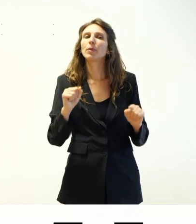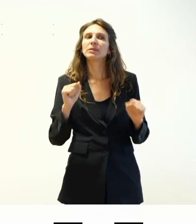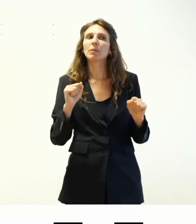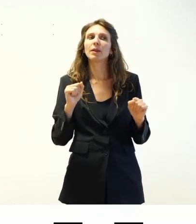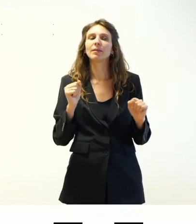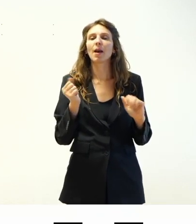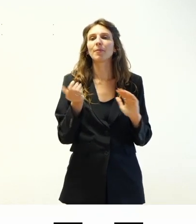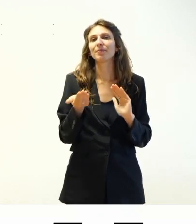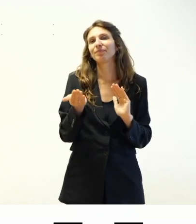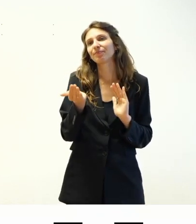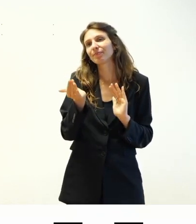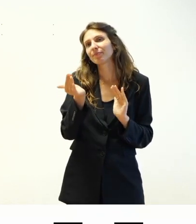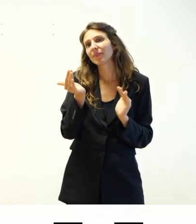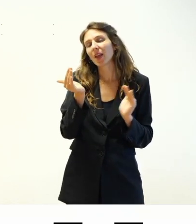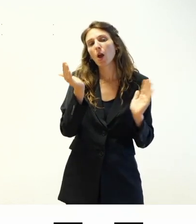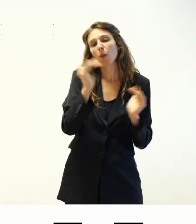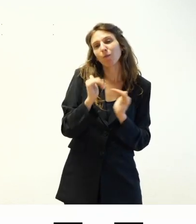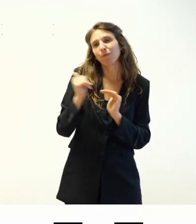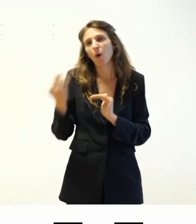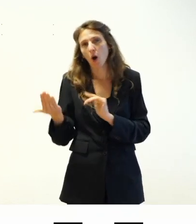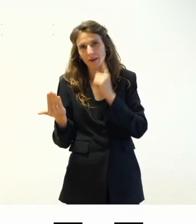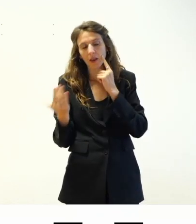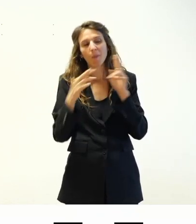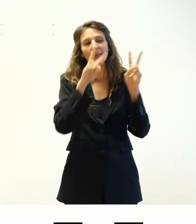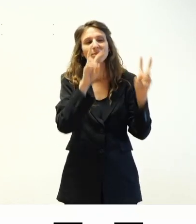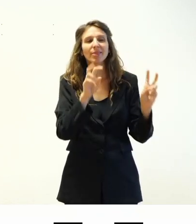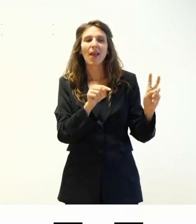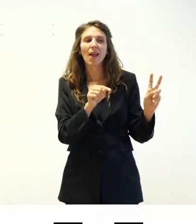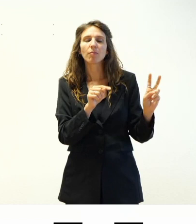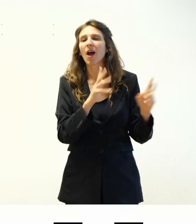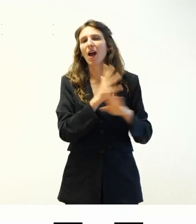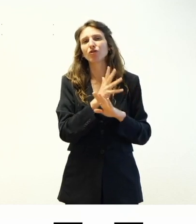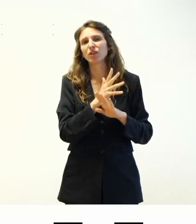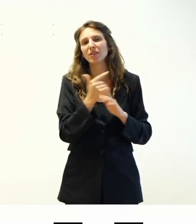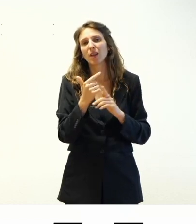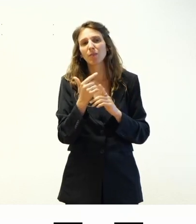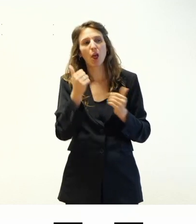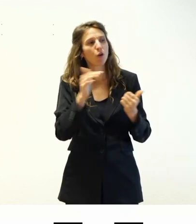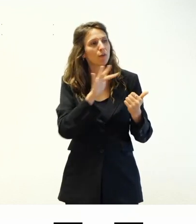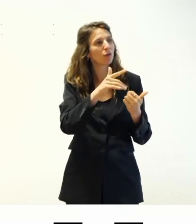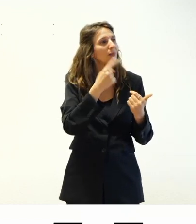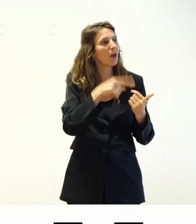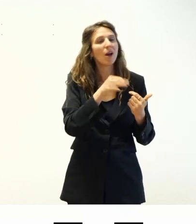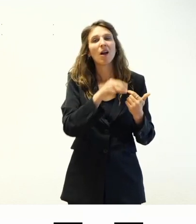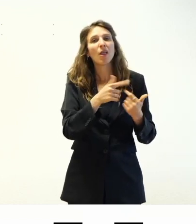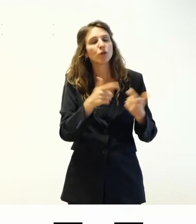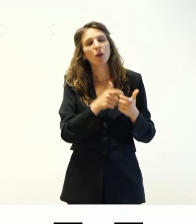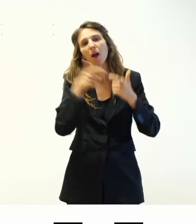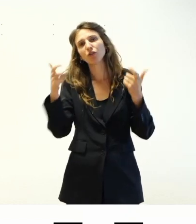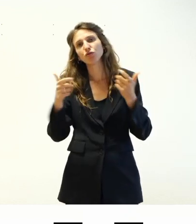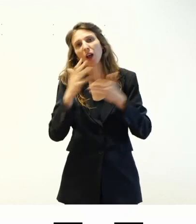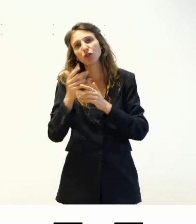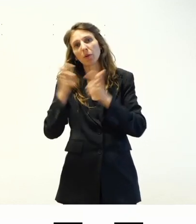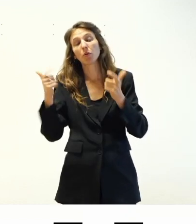box un tema che è più probabilmente accessibile rispetto a un tema che non ha questa etichetta ma non è detto